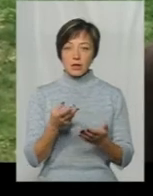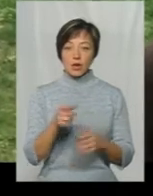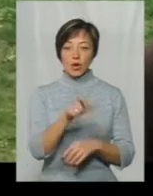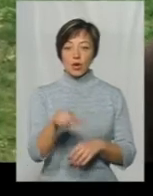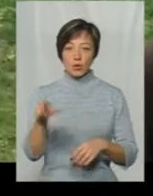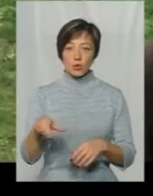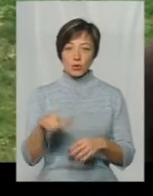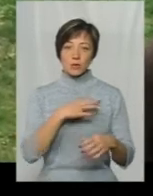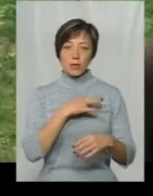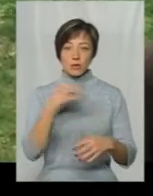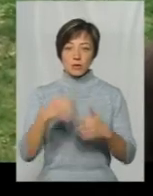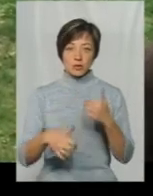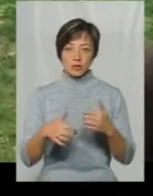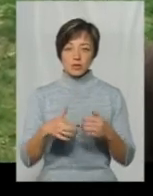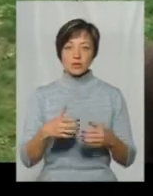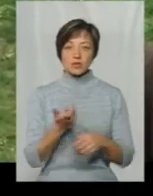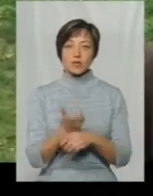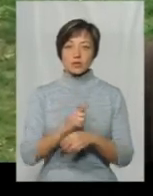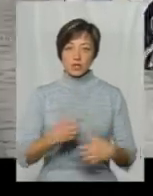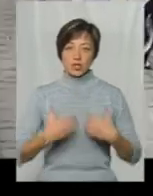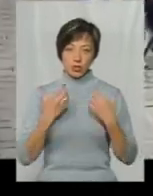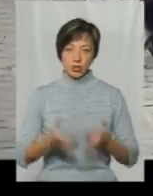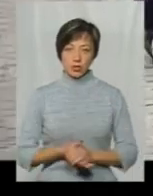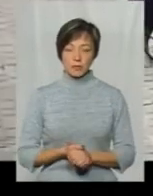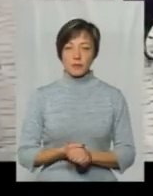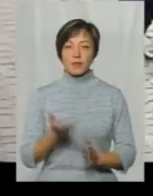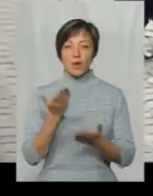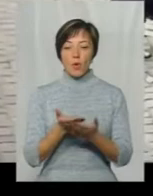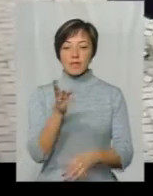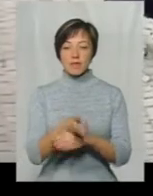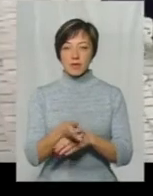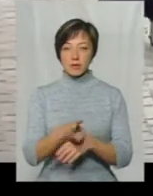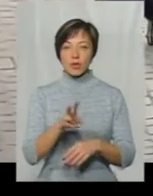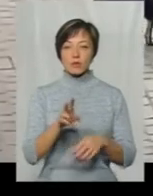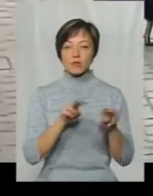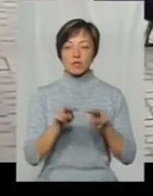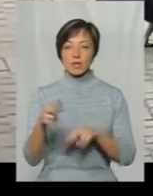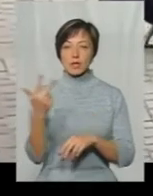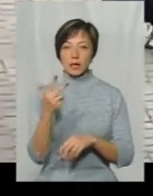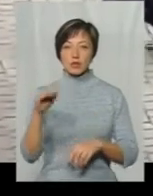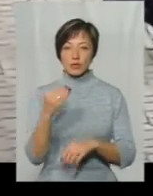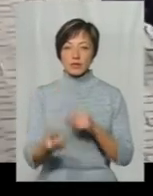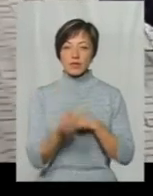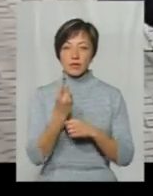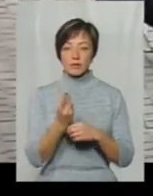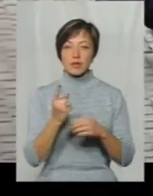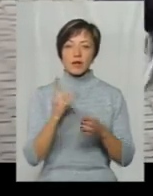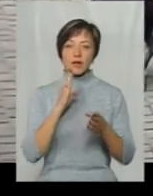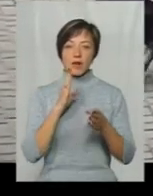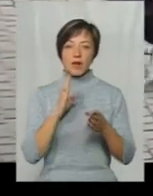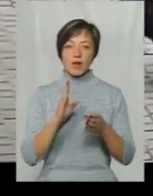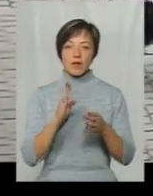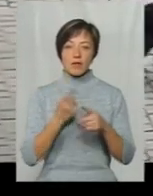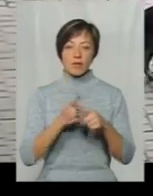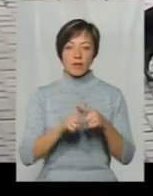люди, це людське равнодушення, це страшніше Ось відео з камер спостереження, яке 3 жовтня з'явилося на сторінці лікаря-ветеринара